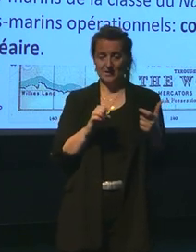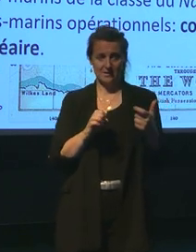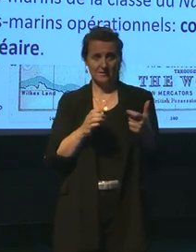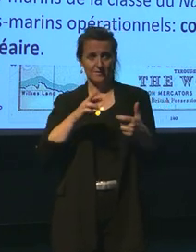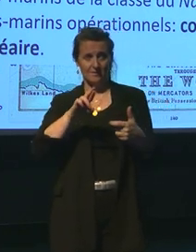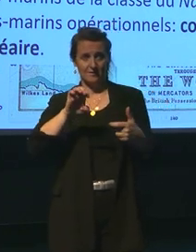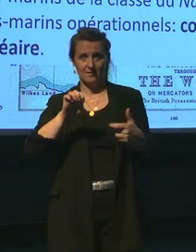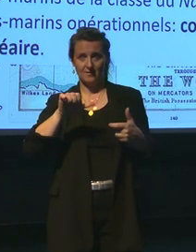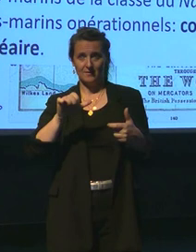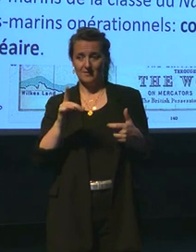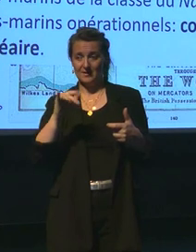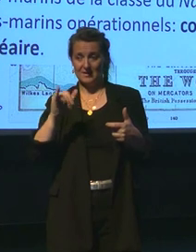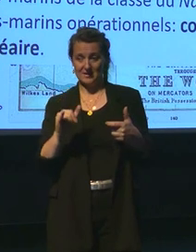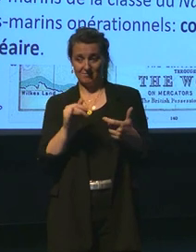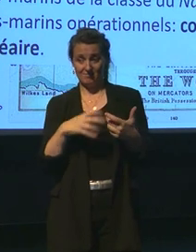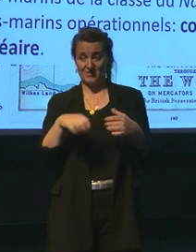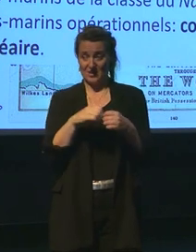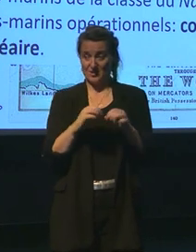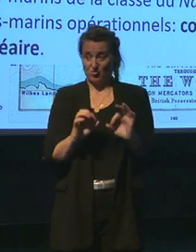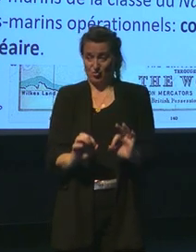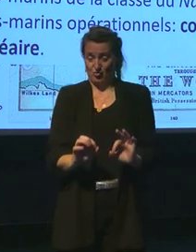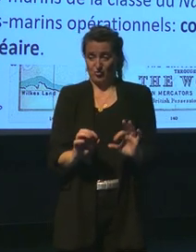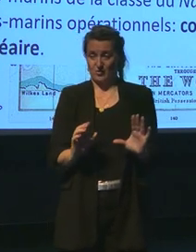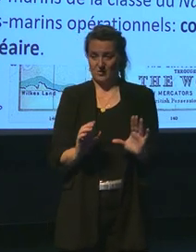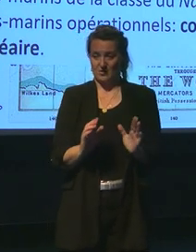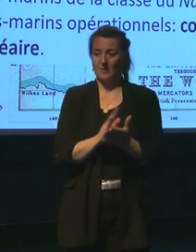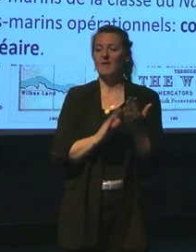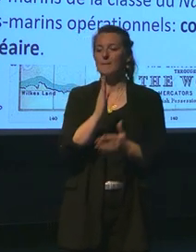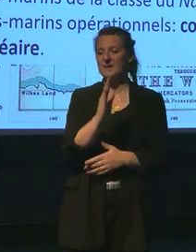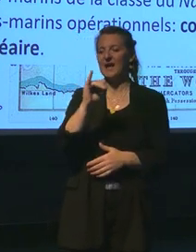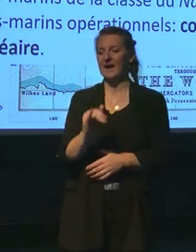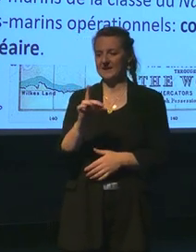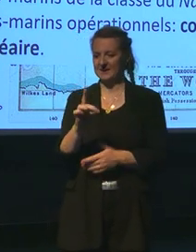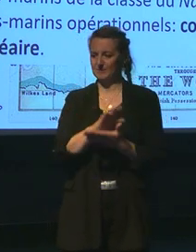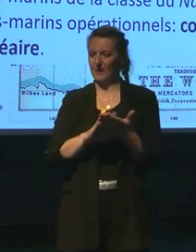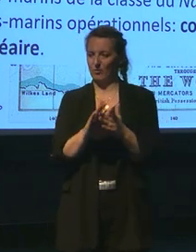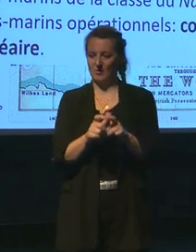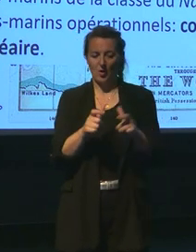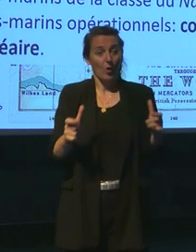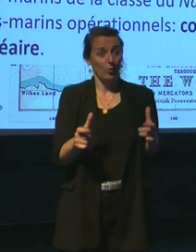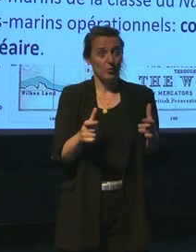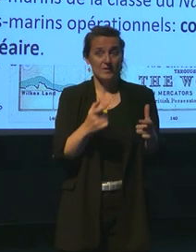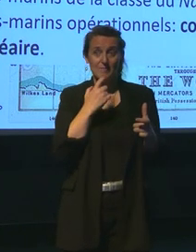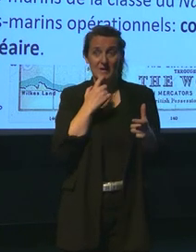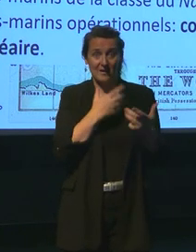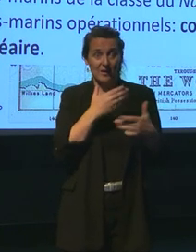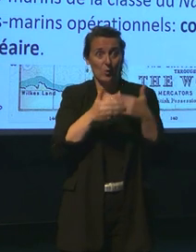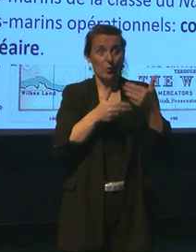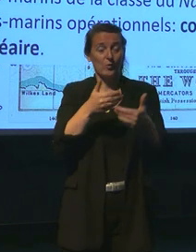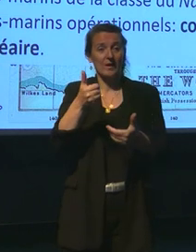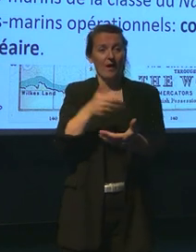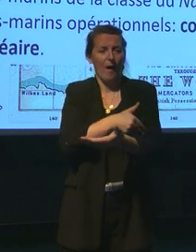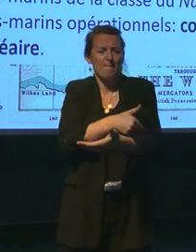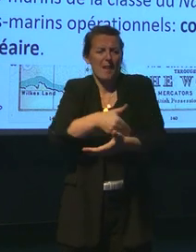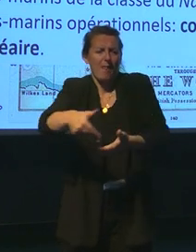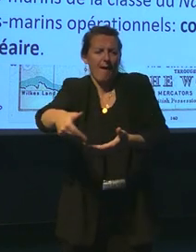ses véhicules électriques en Europe, en particulier, et bien a construit une usine de batteries de 1 milliard d'euros, enfin oui, c'est tout à fait dans